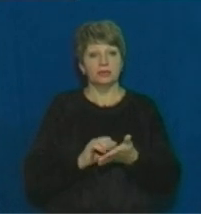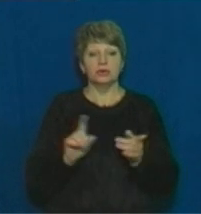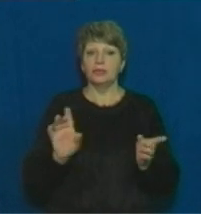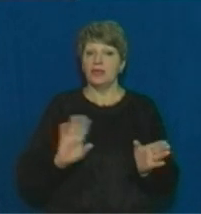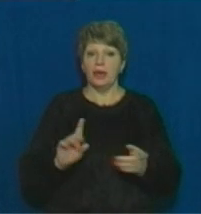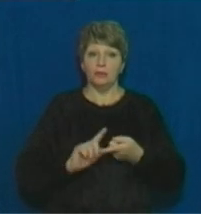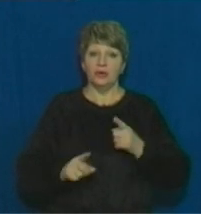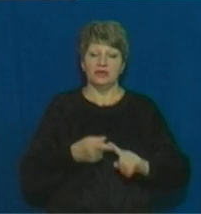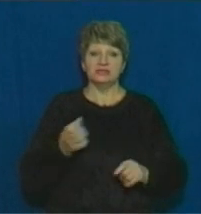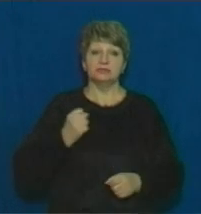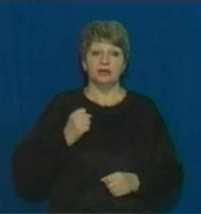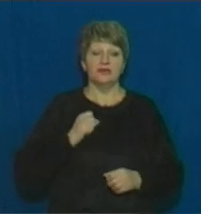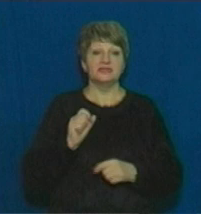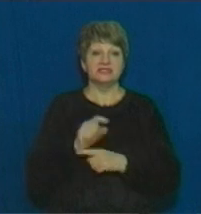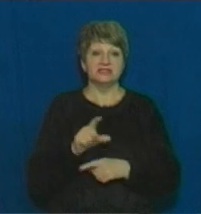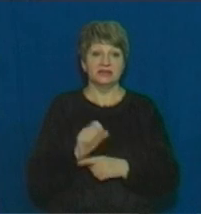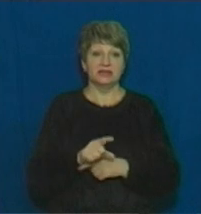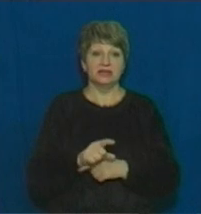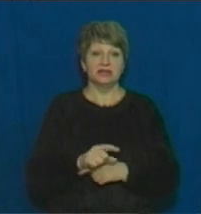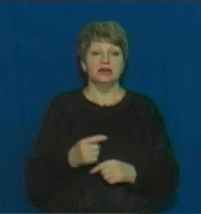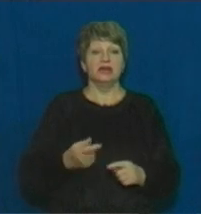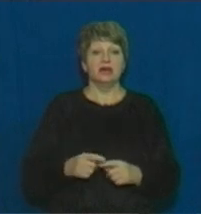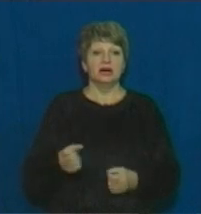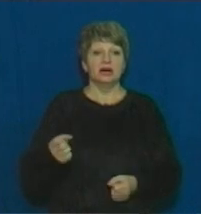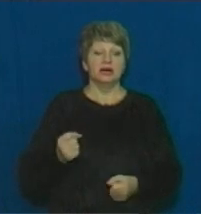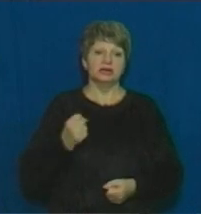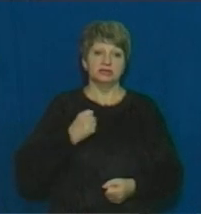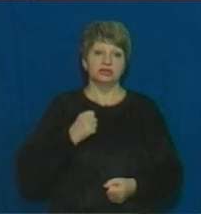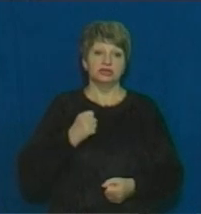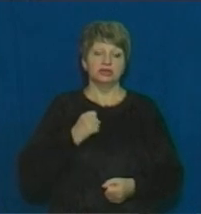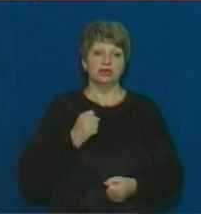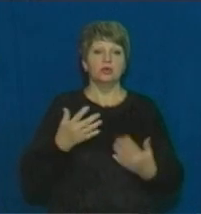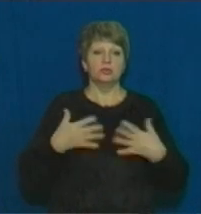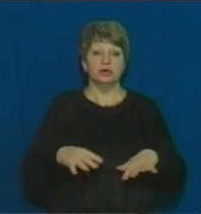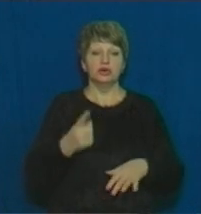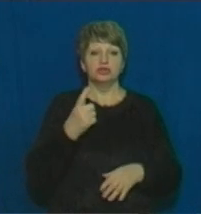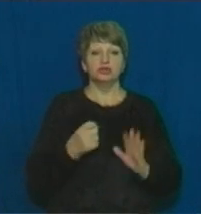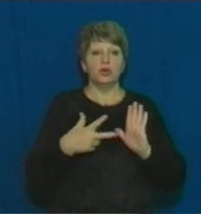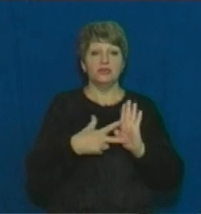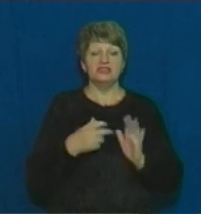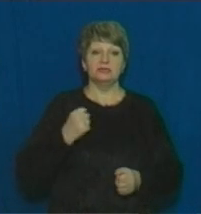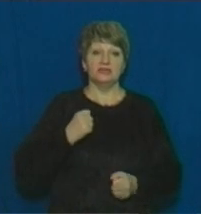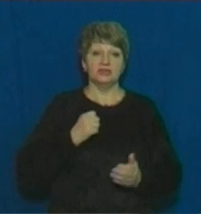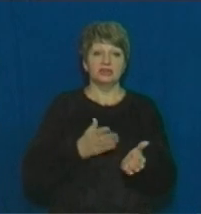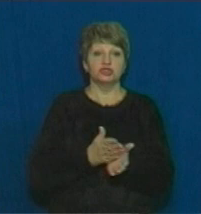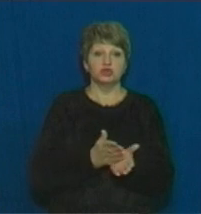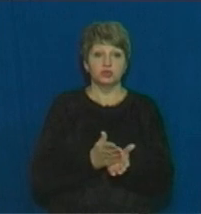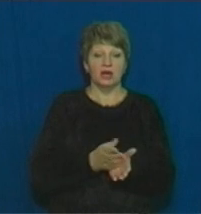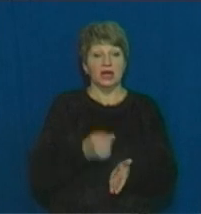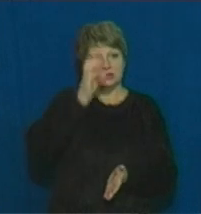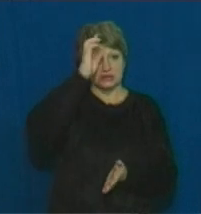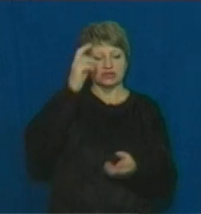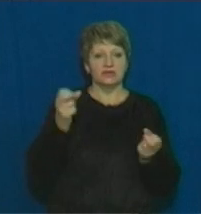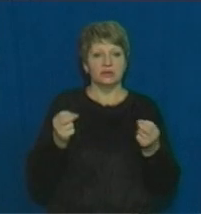стосуються бойових завдань. Збройні сили України втратили 108 військовослужбовців, державна спеціальна служба,